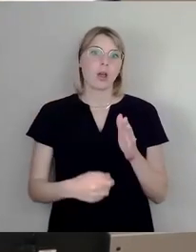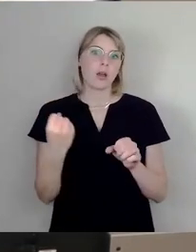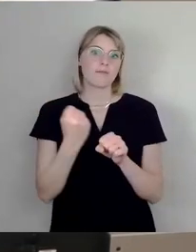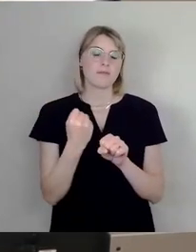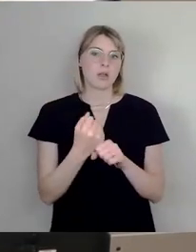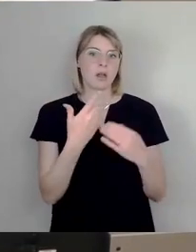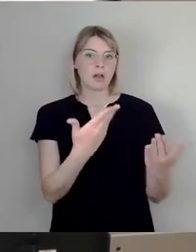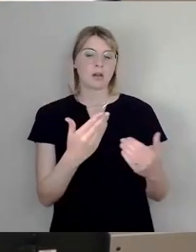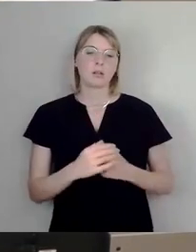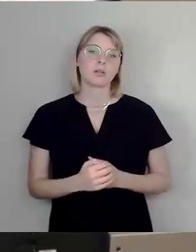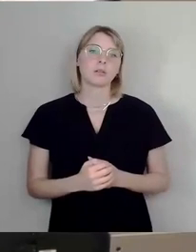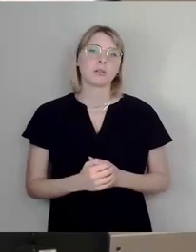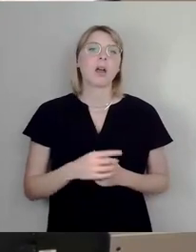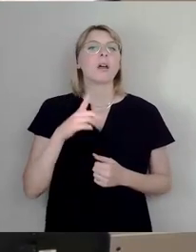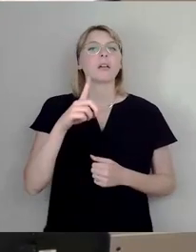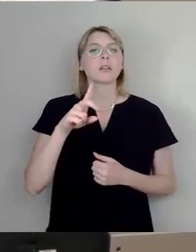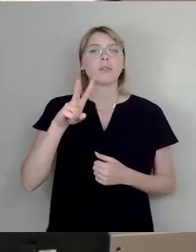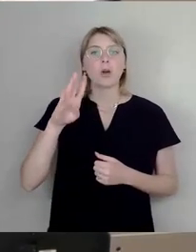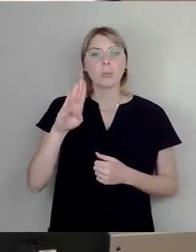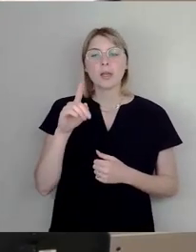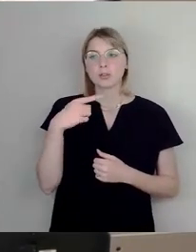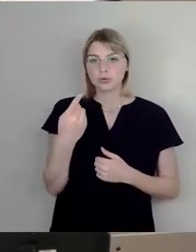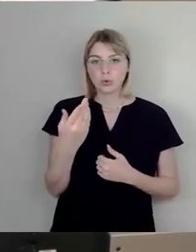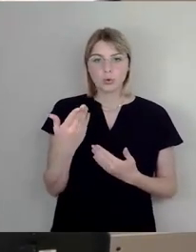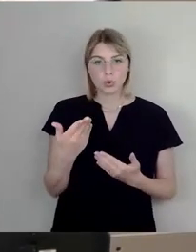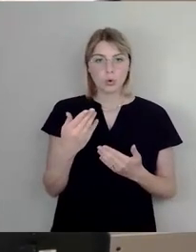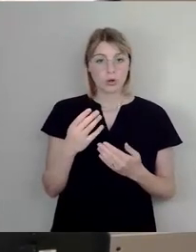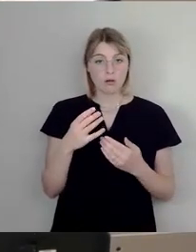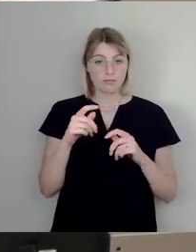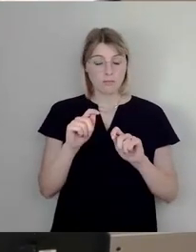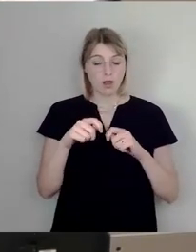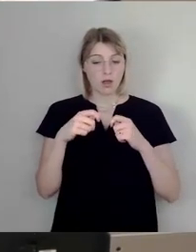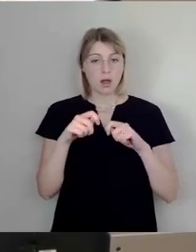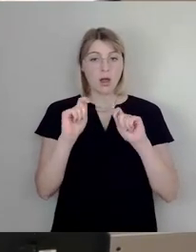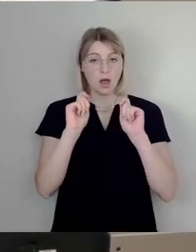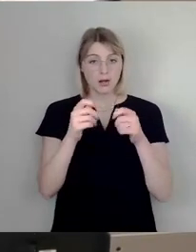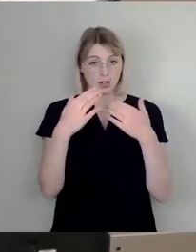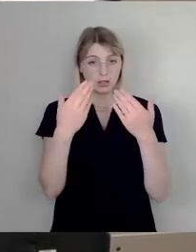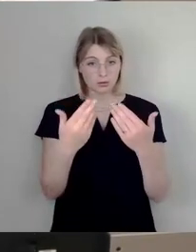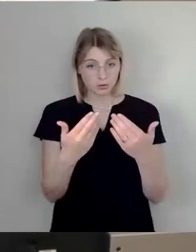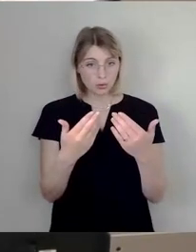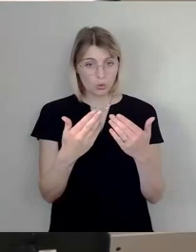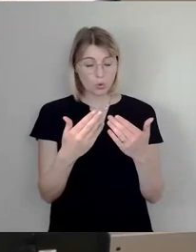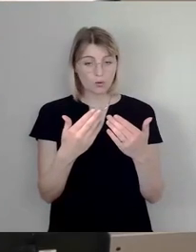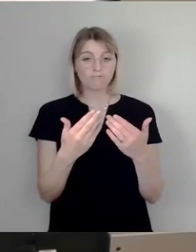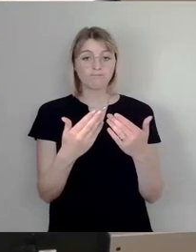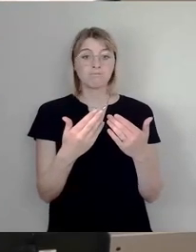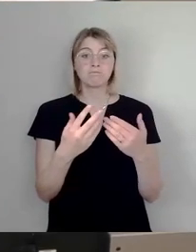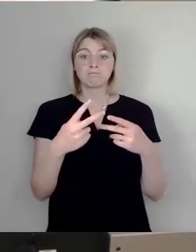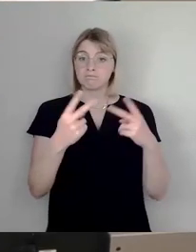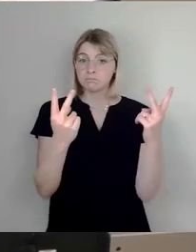DVB, wenn sie dann entsprechend den Antrag auf Strafverfolgung stellt, gilt zunächst erst einmal das